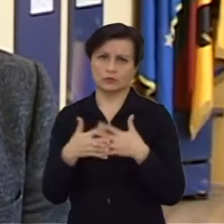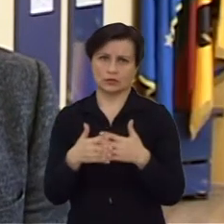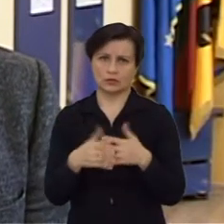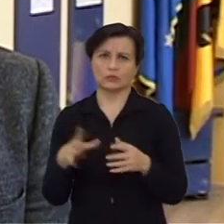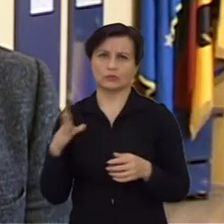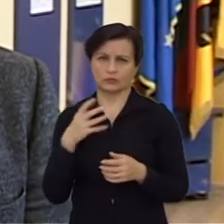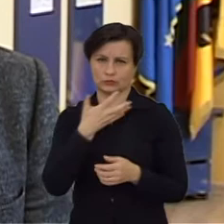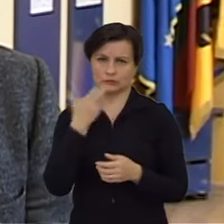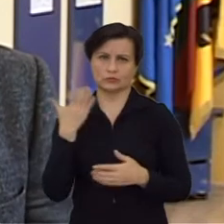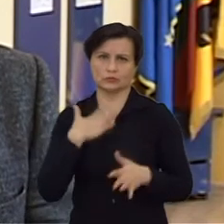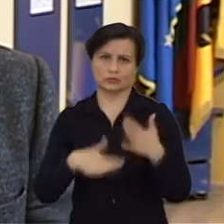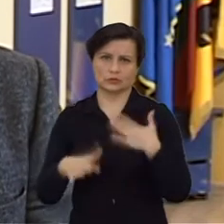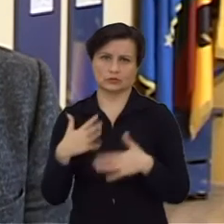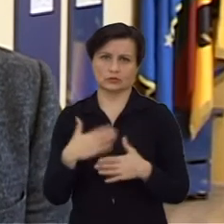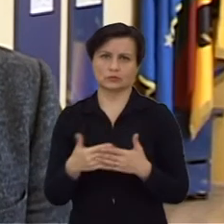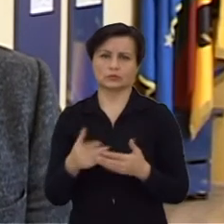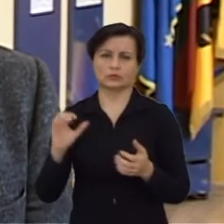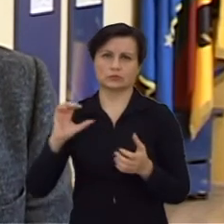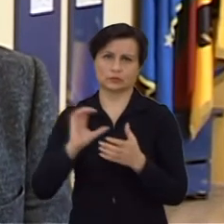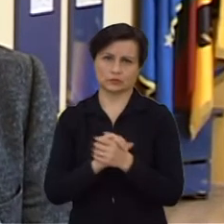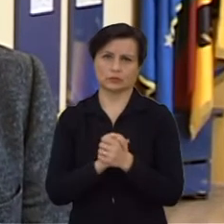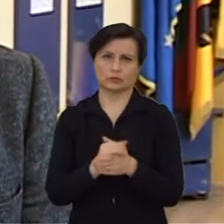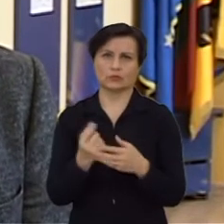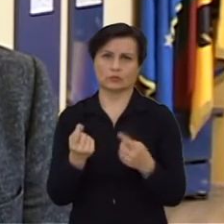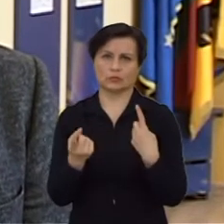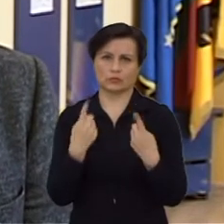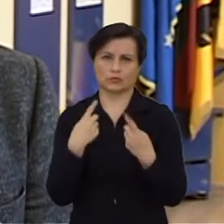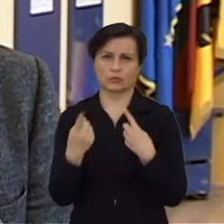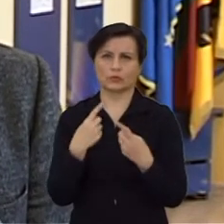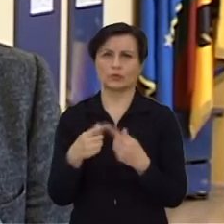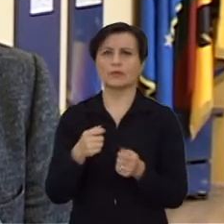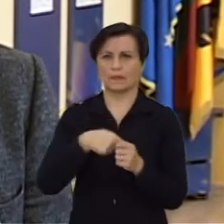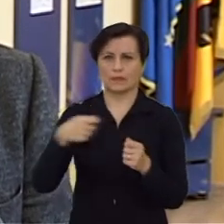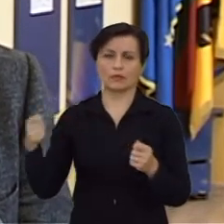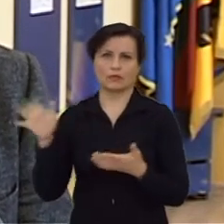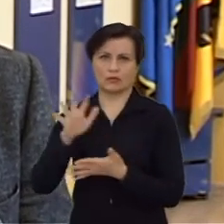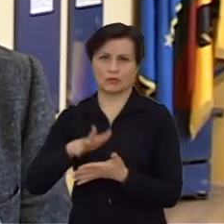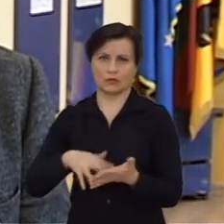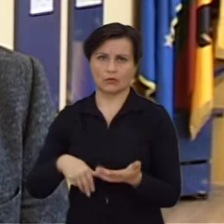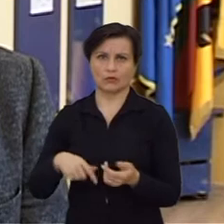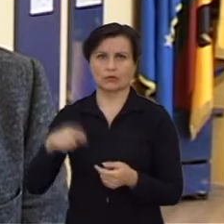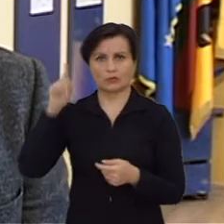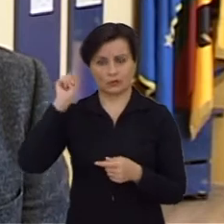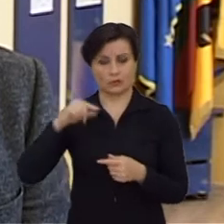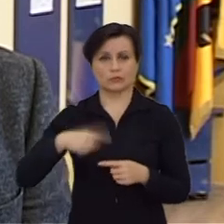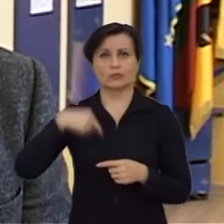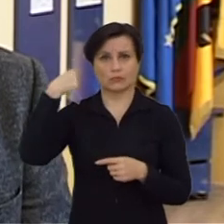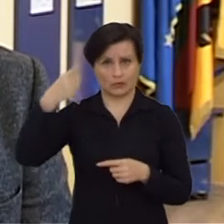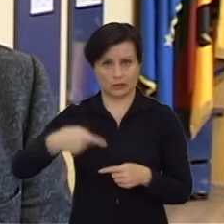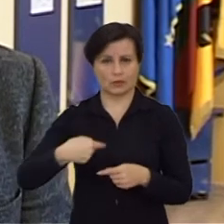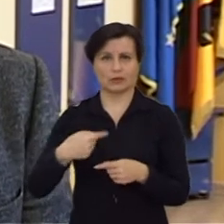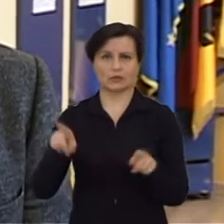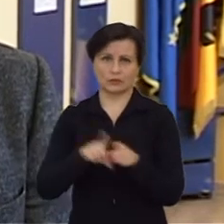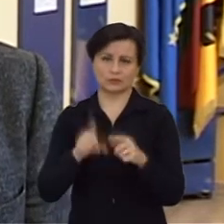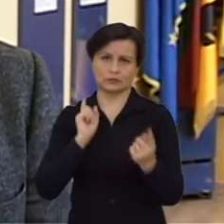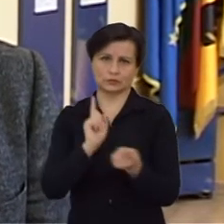kitus dalykus. Taigi buvo tikrai šiltas, malonus, draugiškas pokalbis, kurios tęsis ir toliau. Tikiu, kad ir